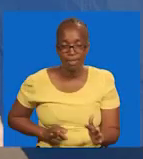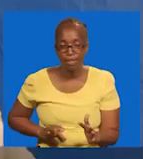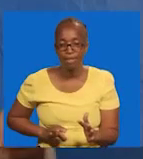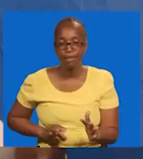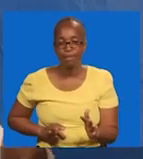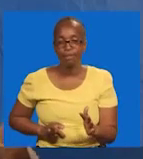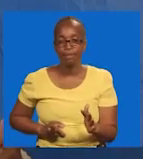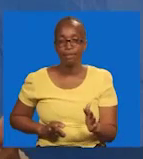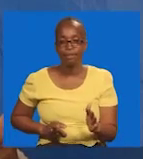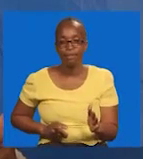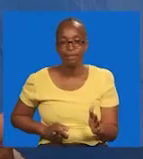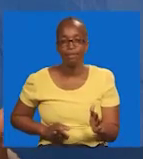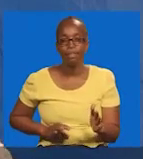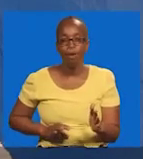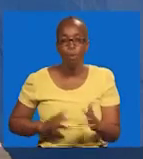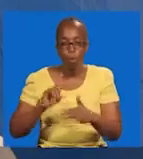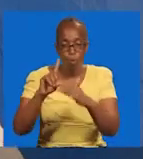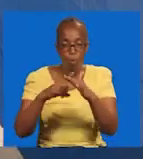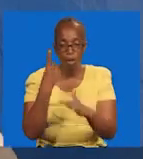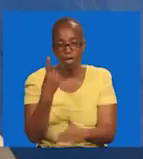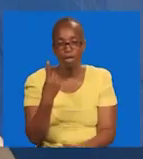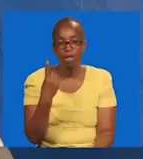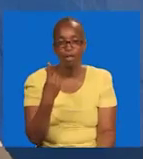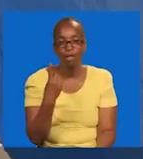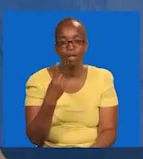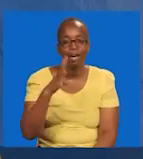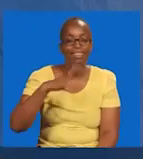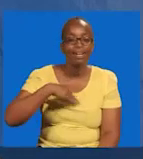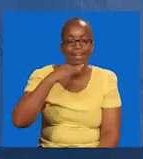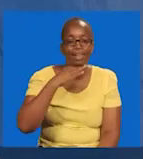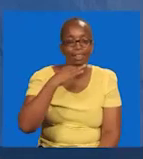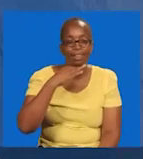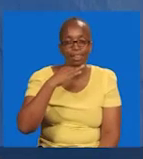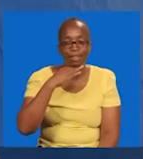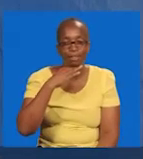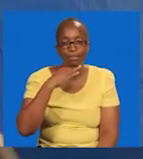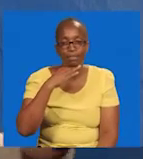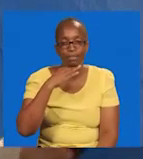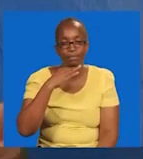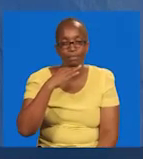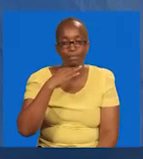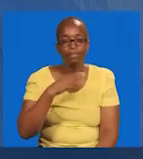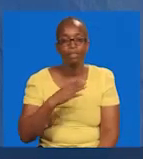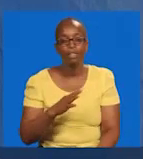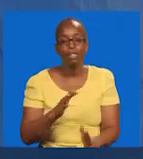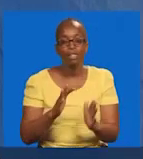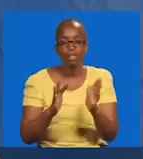na kushinda, yani akaweza na kushinda kifo ngubwa.